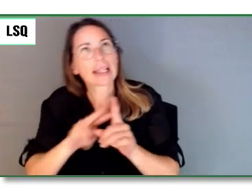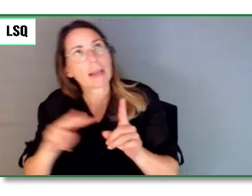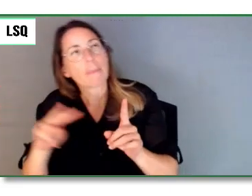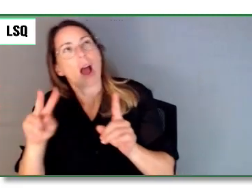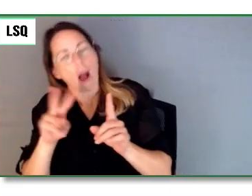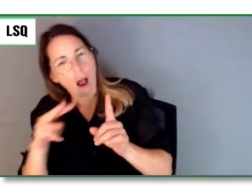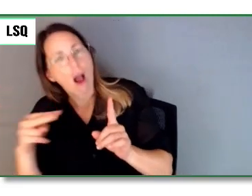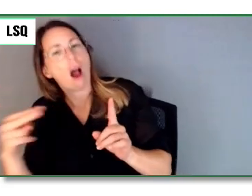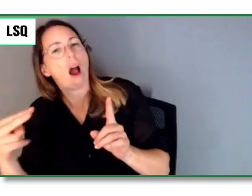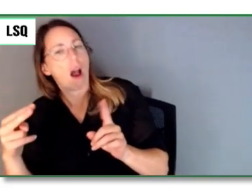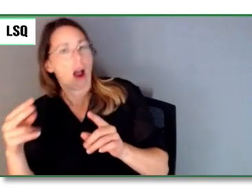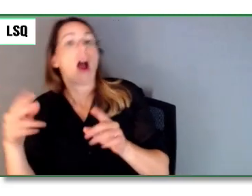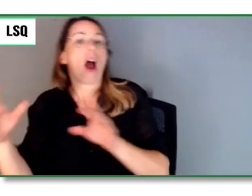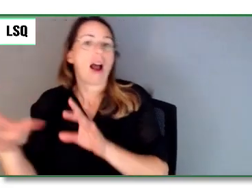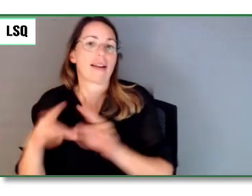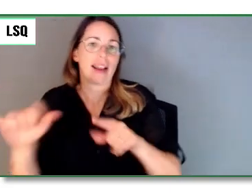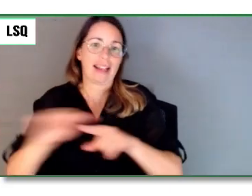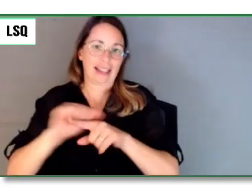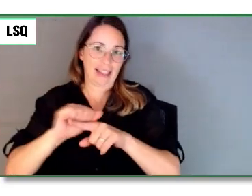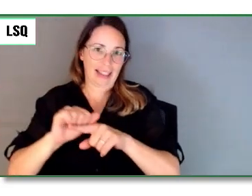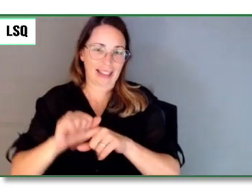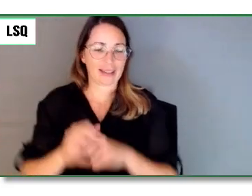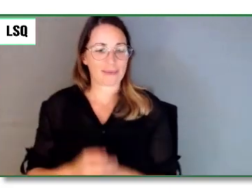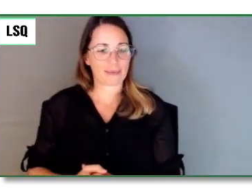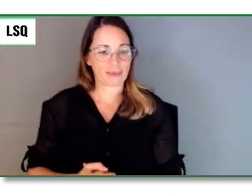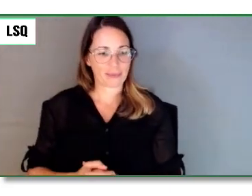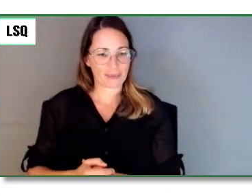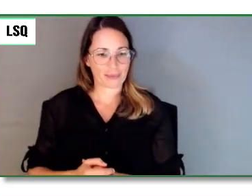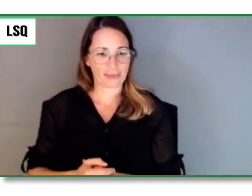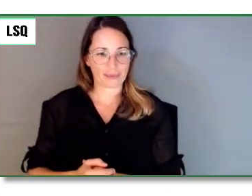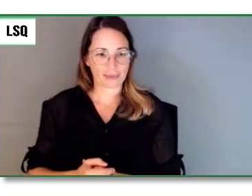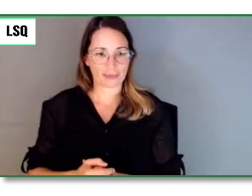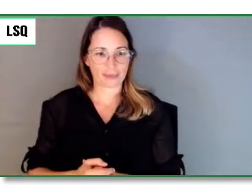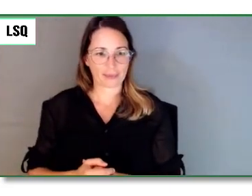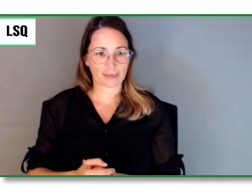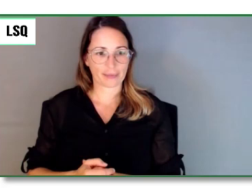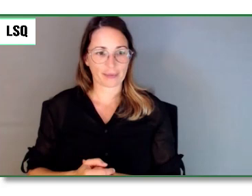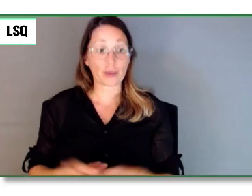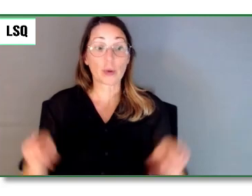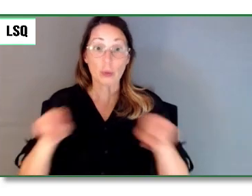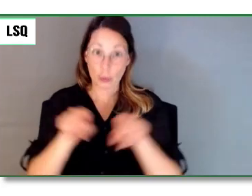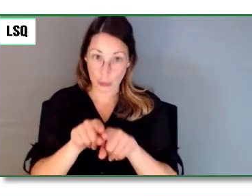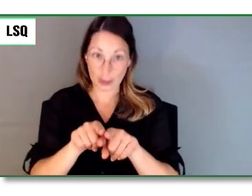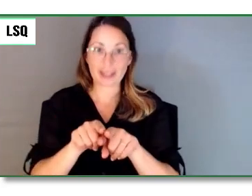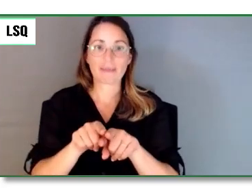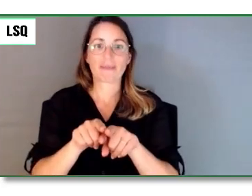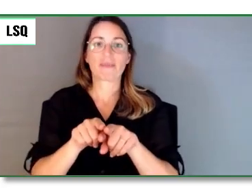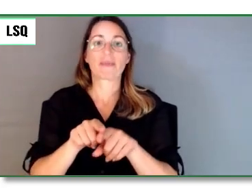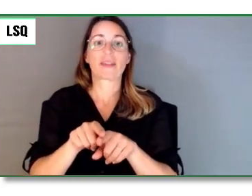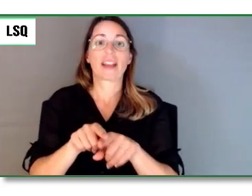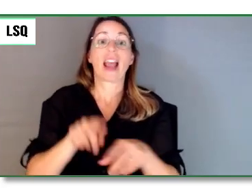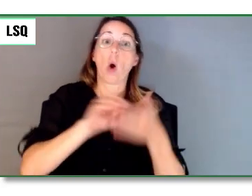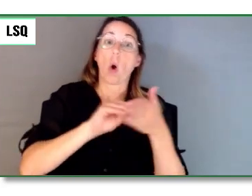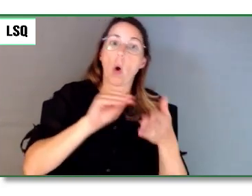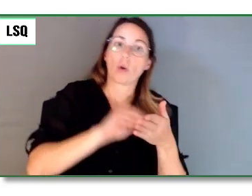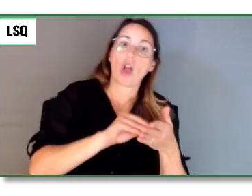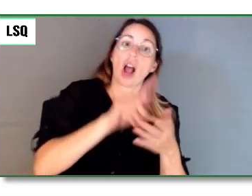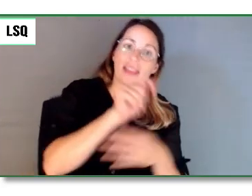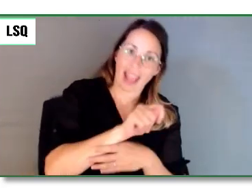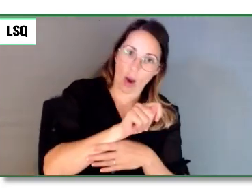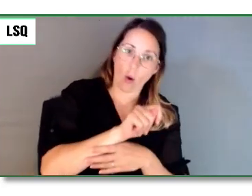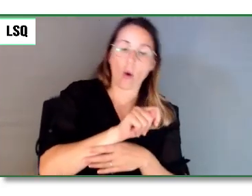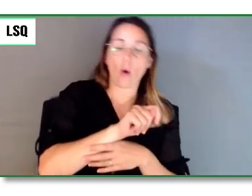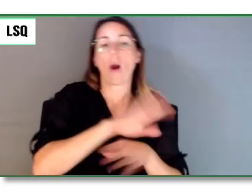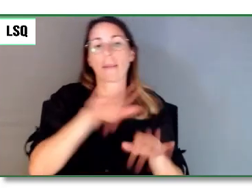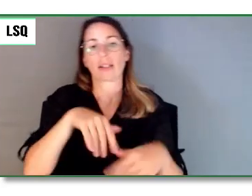de Thoreau à Emerson à Edward Abbey, qui a beaucoup écrit sur l'accessibilité dans son